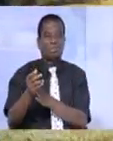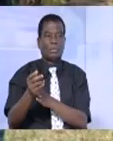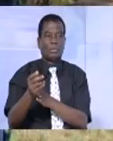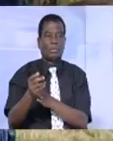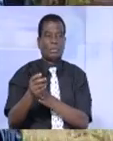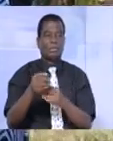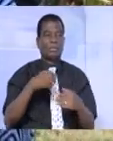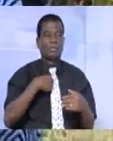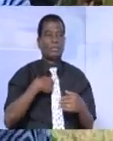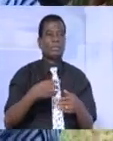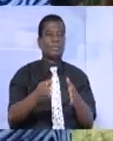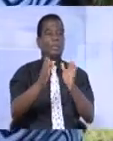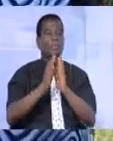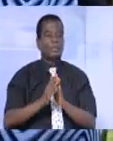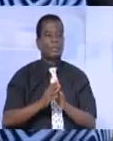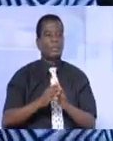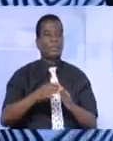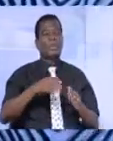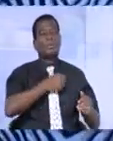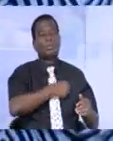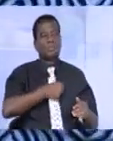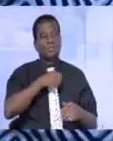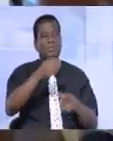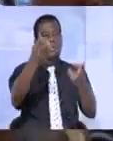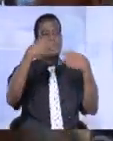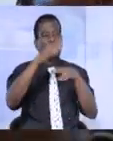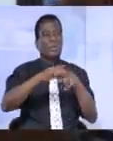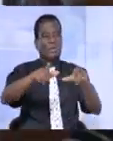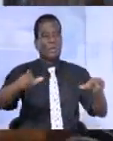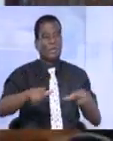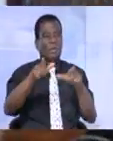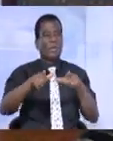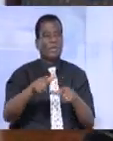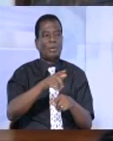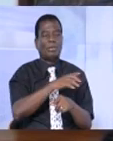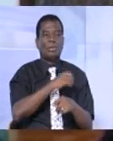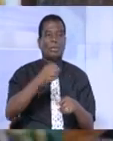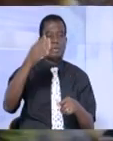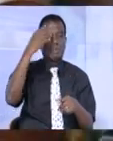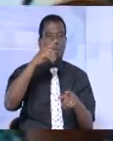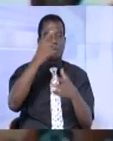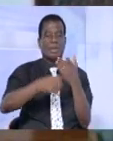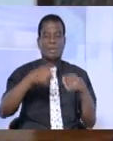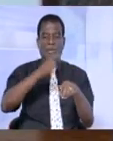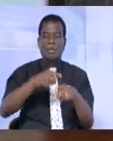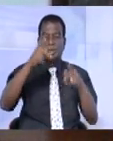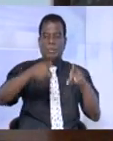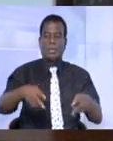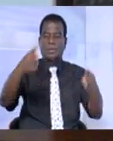Essayer de consoler les personnes qui reviennent sur les lieux. Comme de fond, ça ne s pas à fonctionner des heures. On ne sait pas à quel moment la personne arrive.